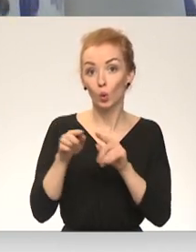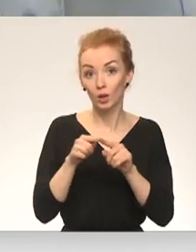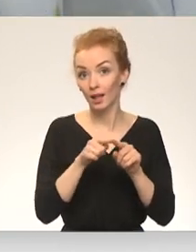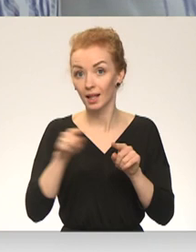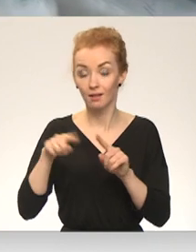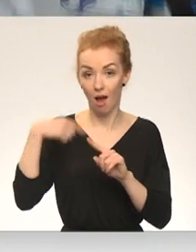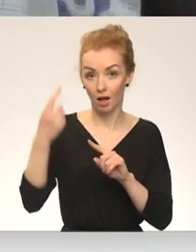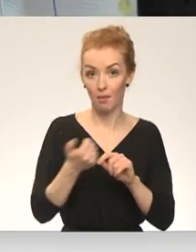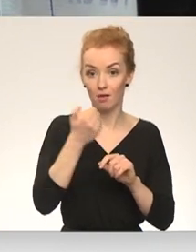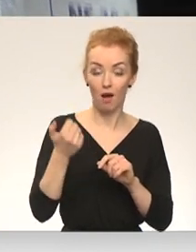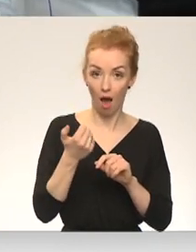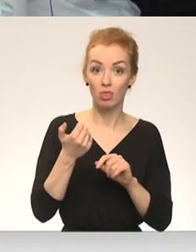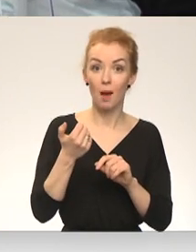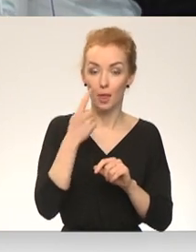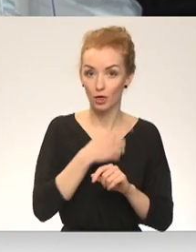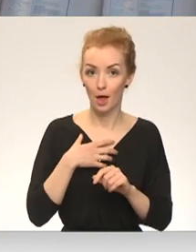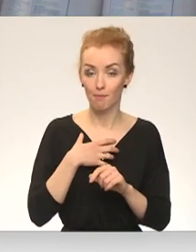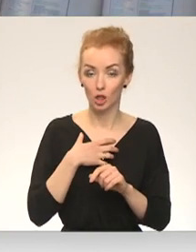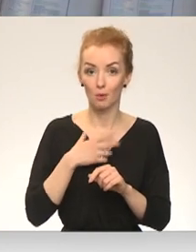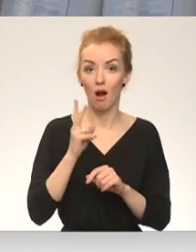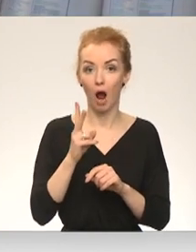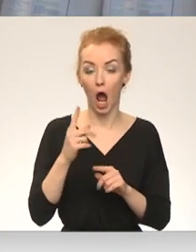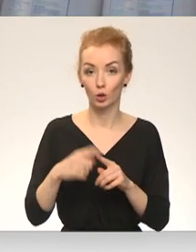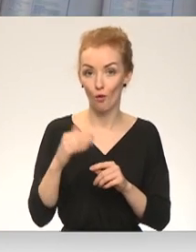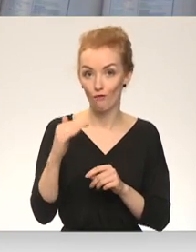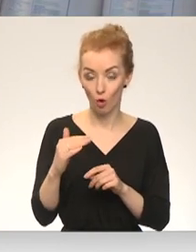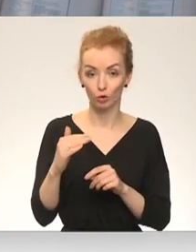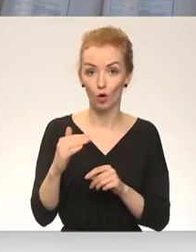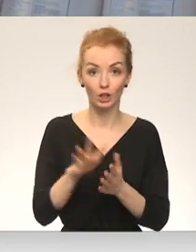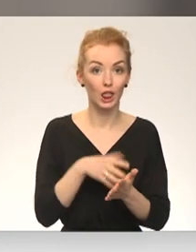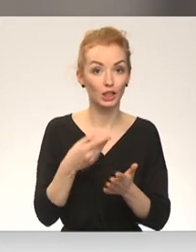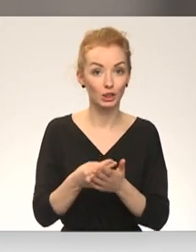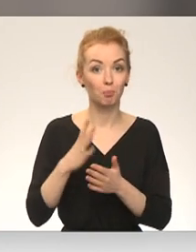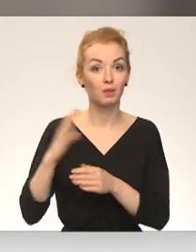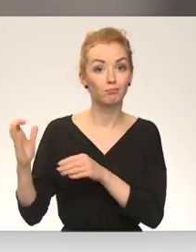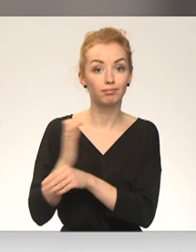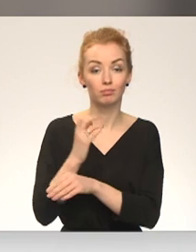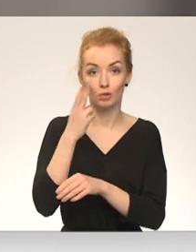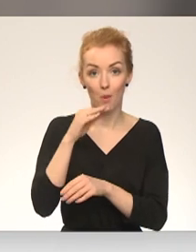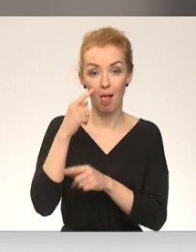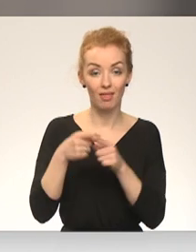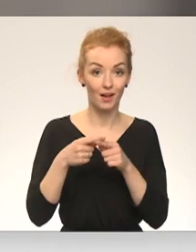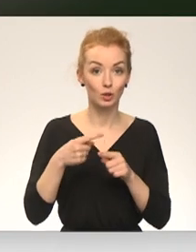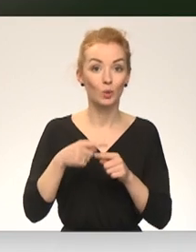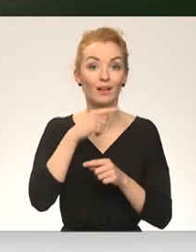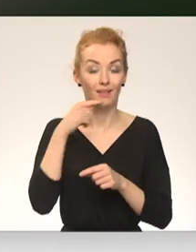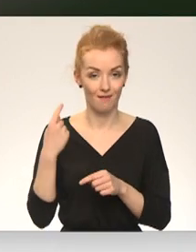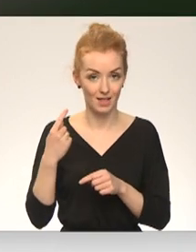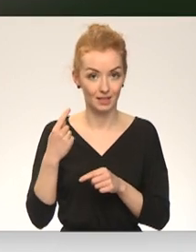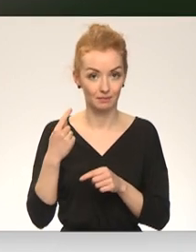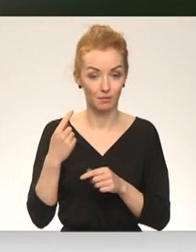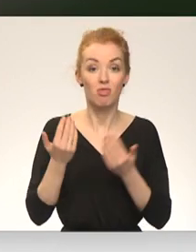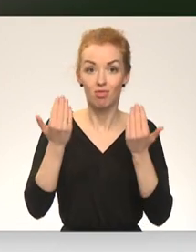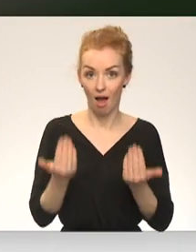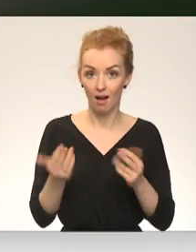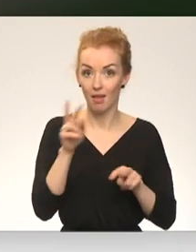gadam augstnes bagātināšanai nepieciešams kālīs un fosfors, kas līdz šim tika importēts attiecīgi no Baltkrievijas un Krievijas. Nu